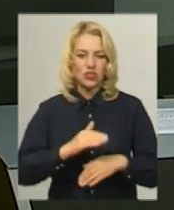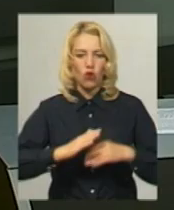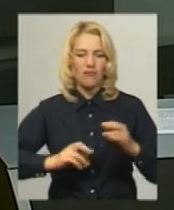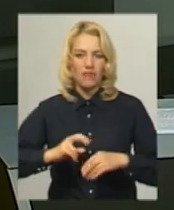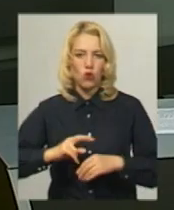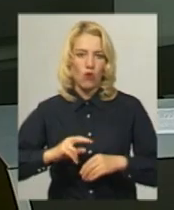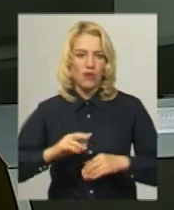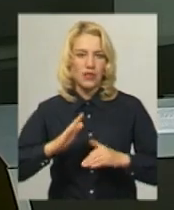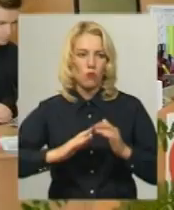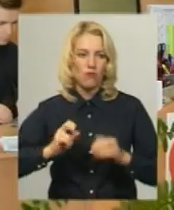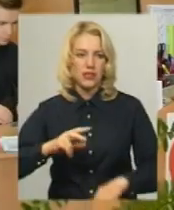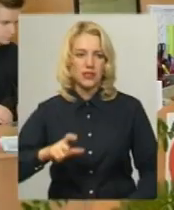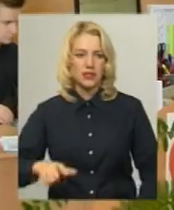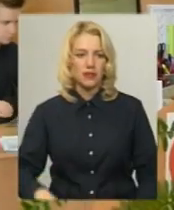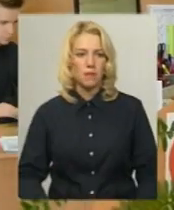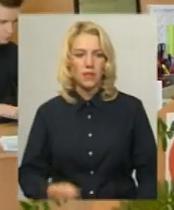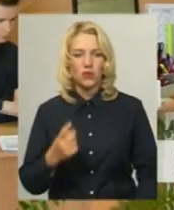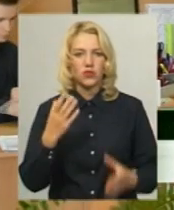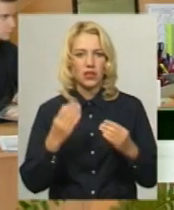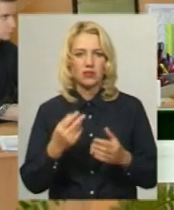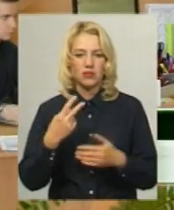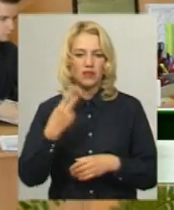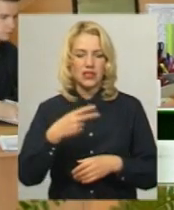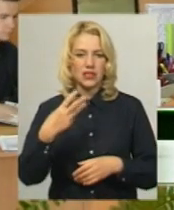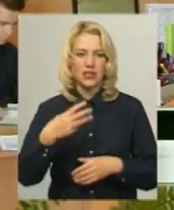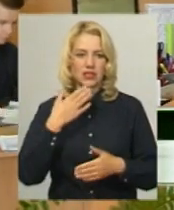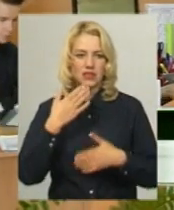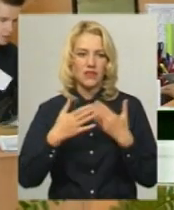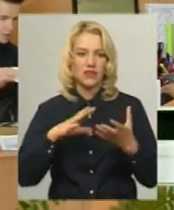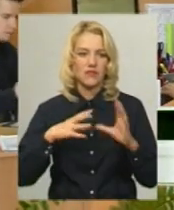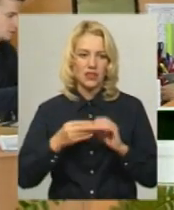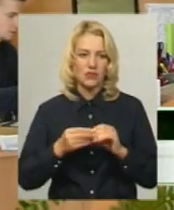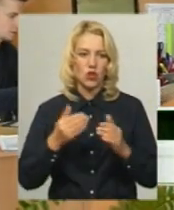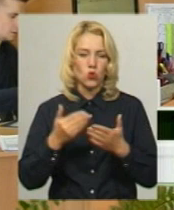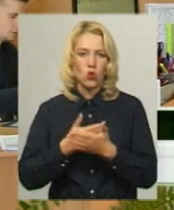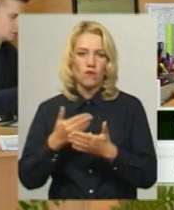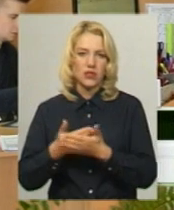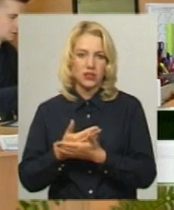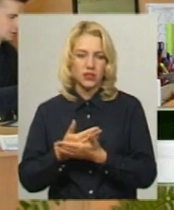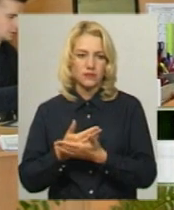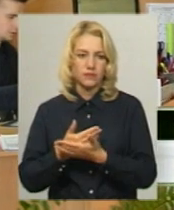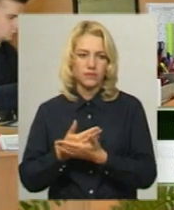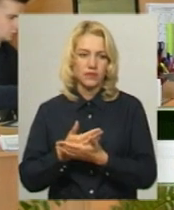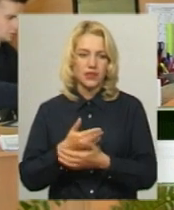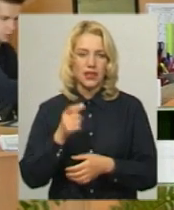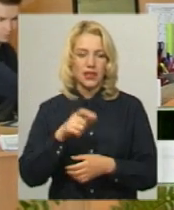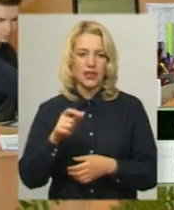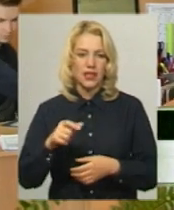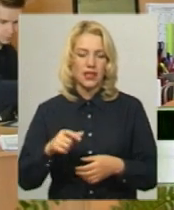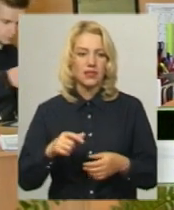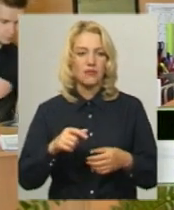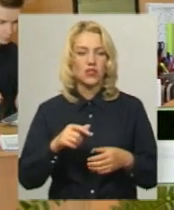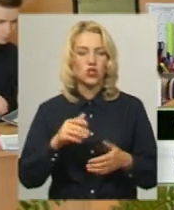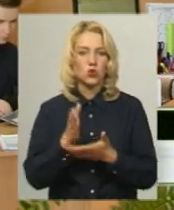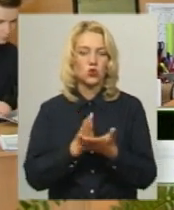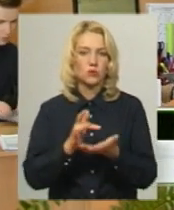професії. За день майже 20-30 звернень нових клієнтів служби зайнятості.